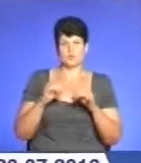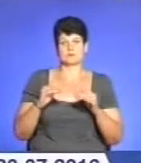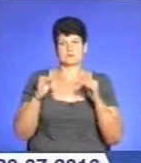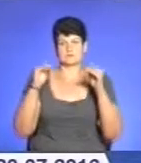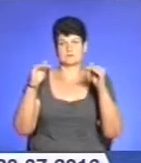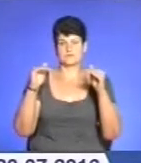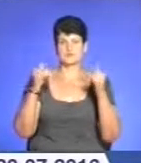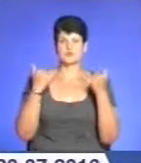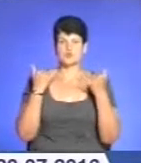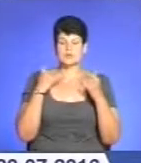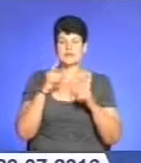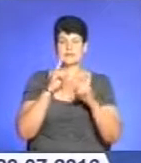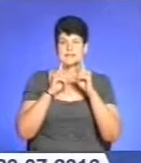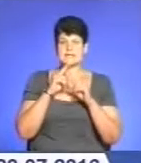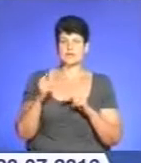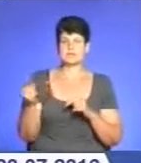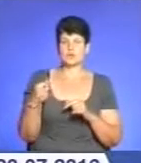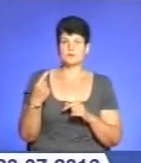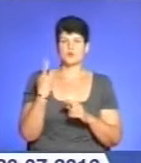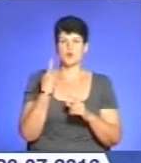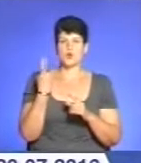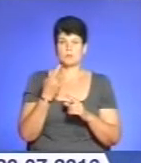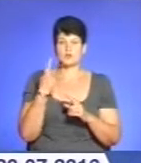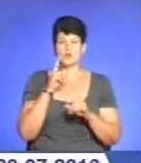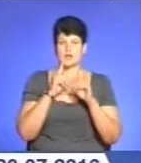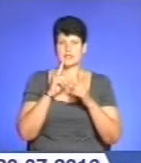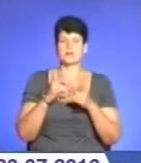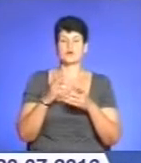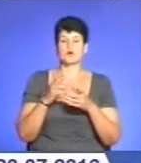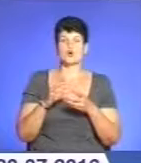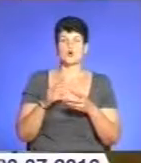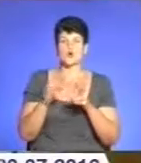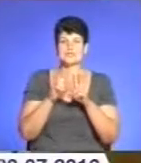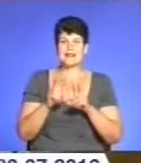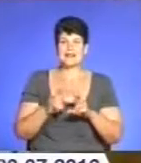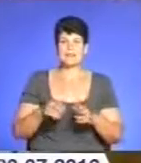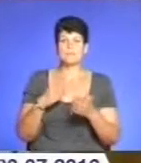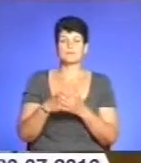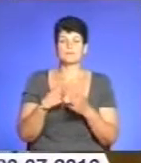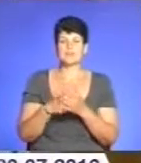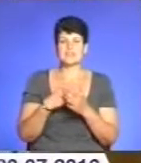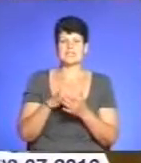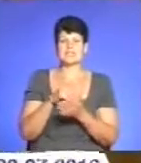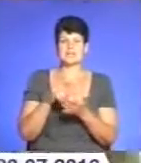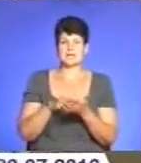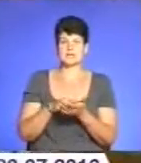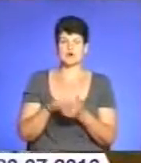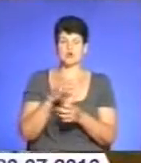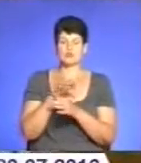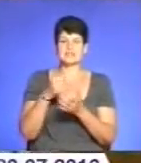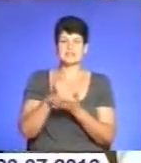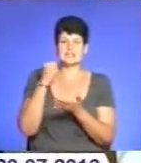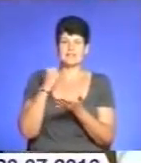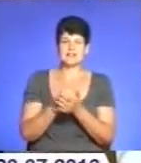Сьогодні на сесії Тернопільської обласної ради першочергово розглянули бюджетні питання. Зокрема, обговорили та затвердили звіт про виконання